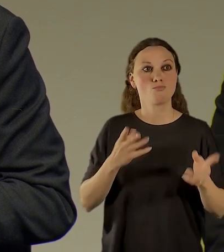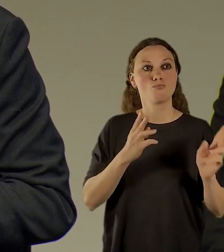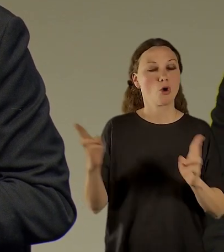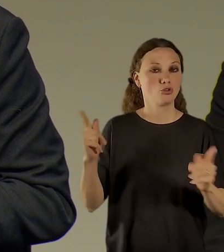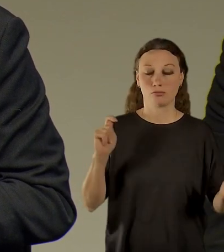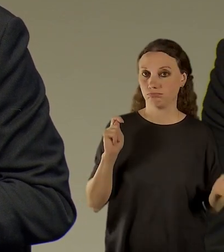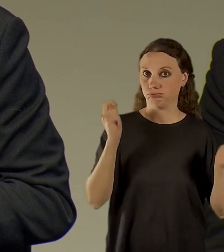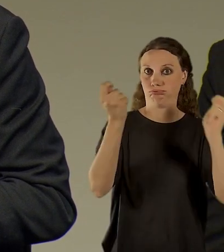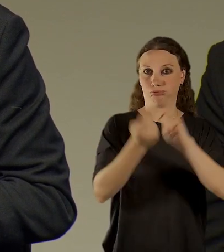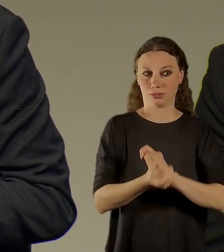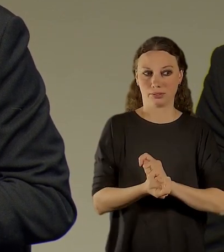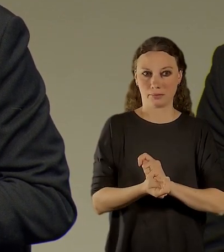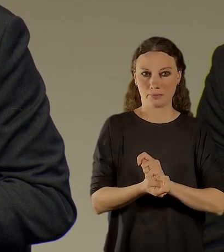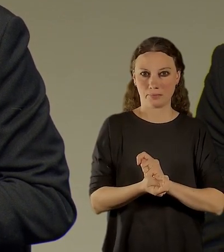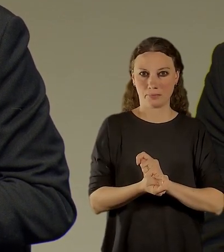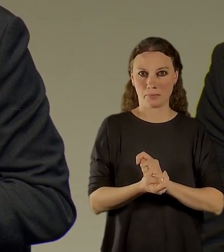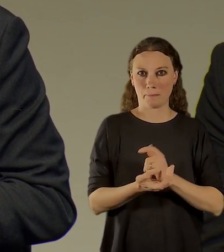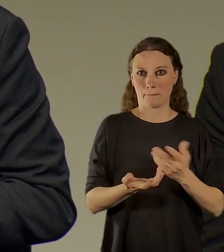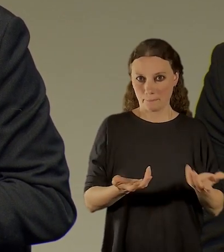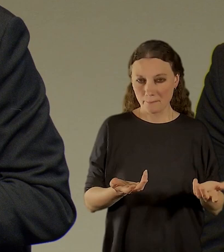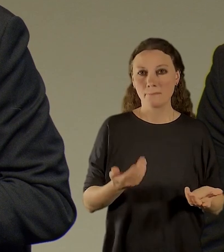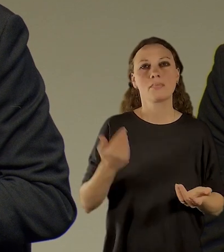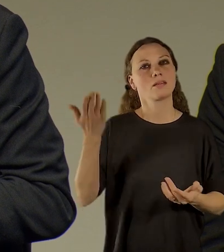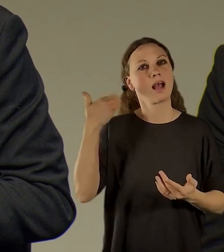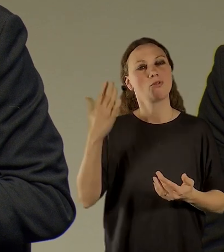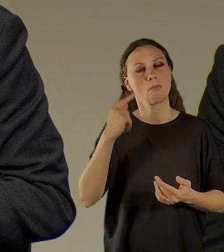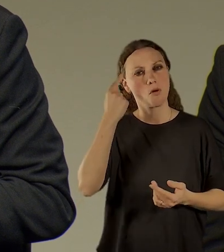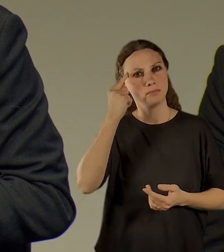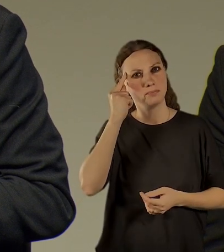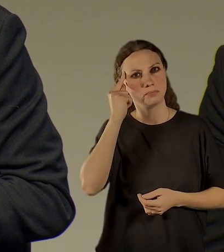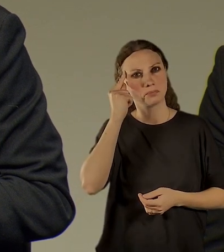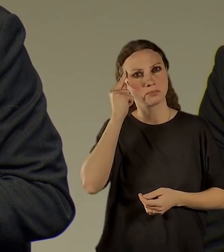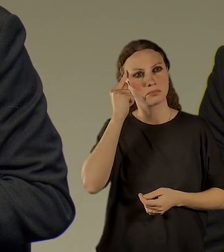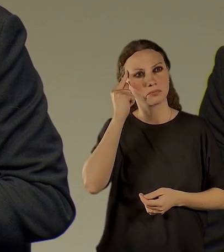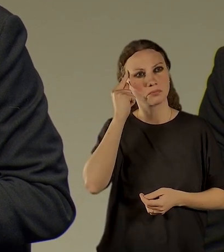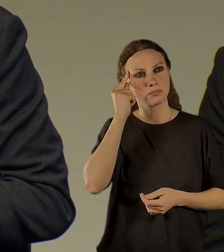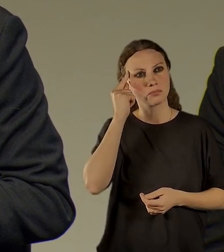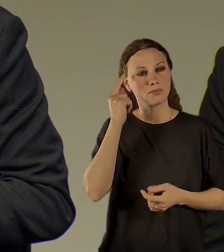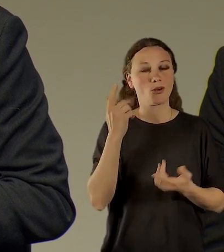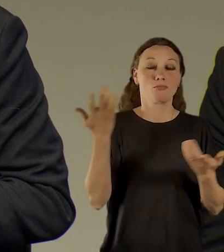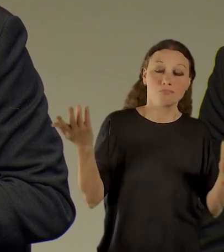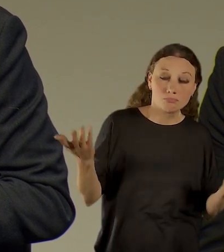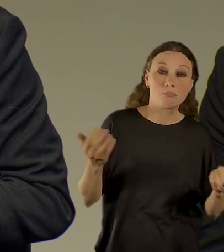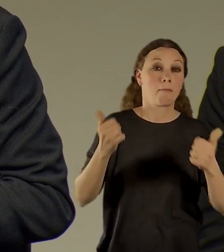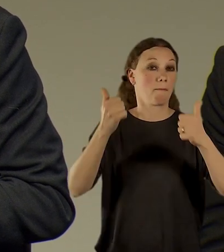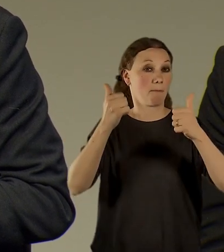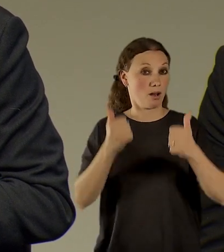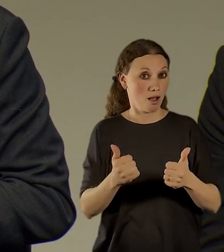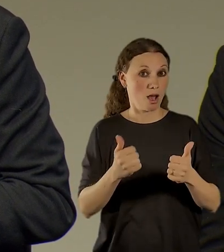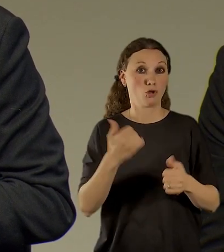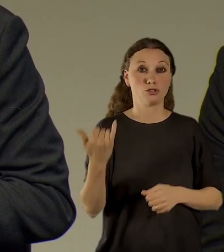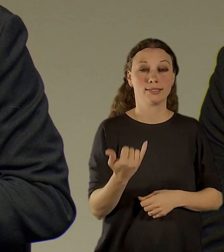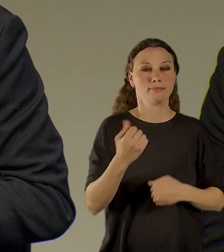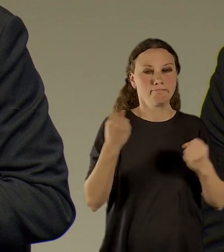počátku samozřejmě byla úvaha, že by se tak jako Praha se snaží, aby